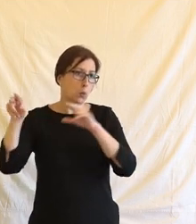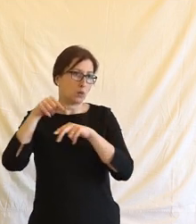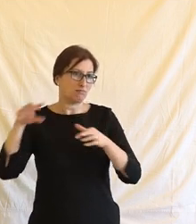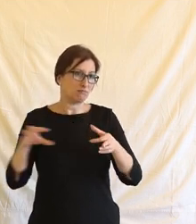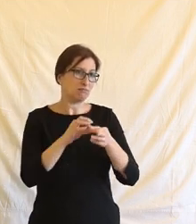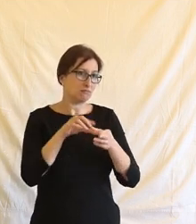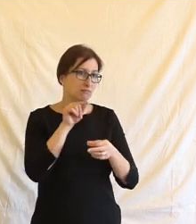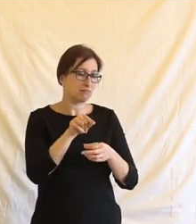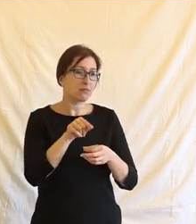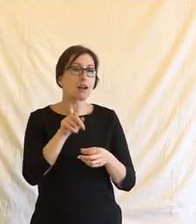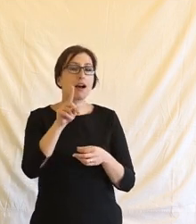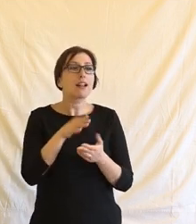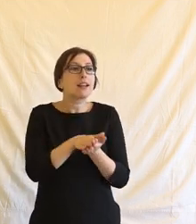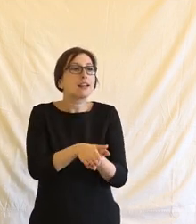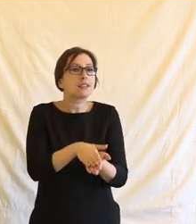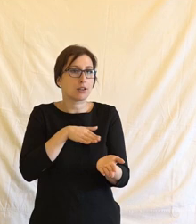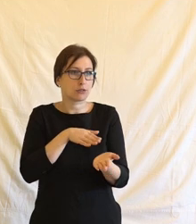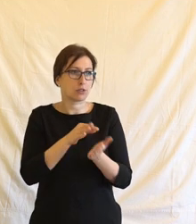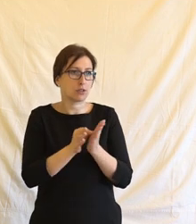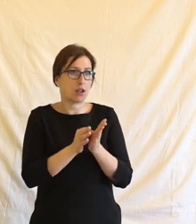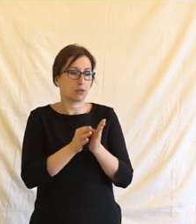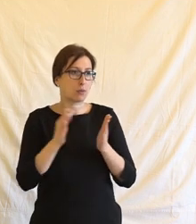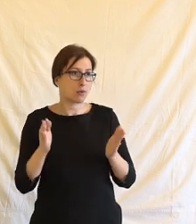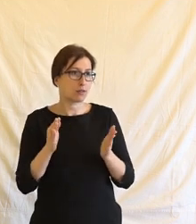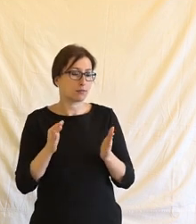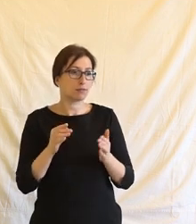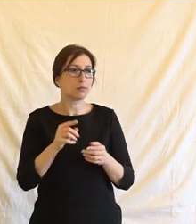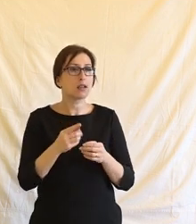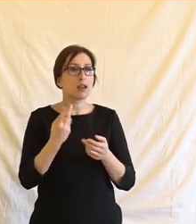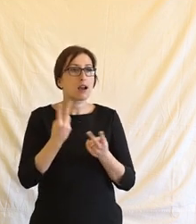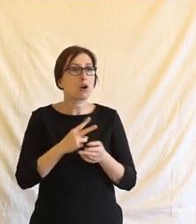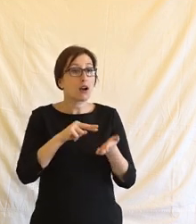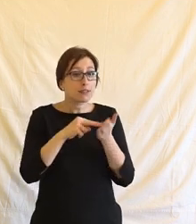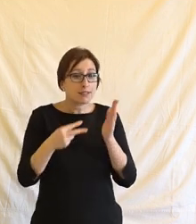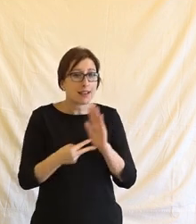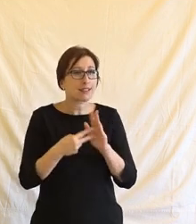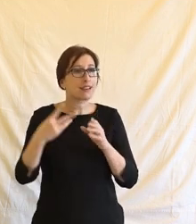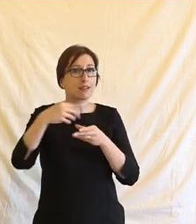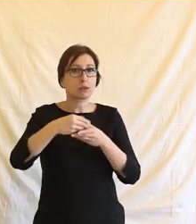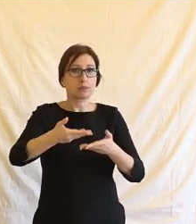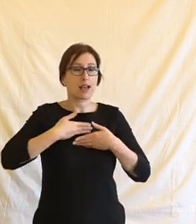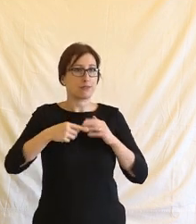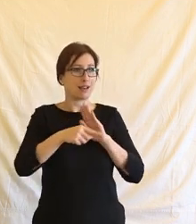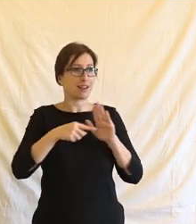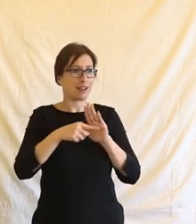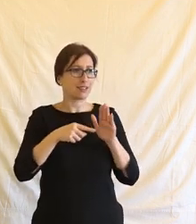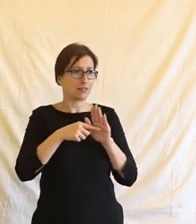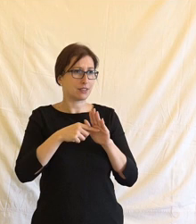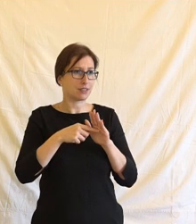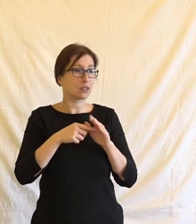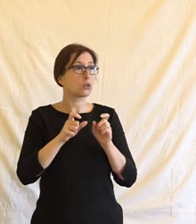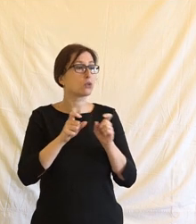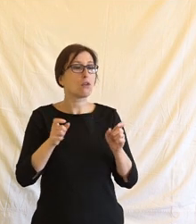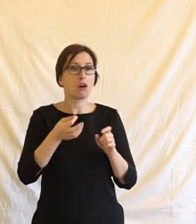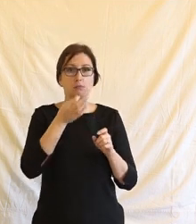myslím si, že jsme jenom na začátku toho potenciálu technologií, řekněme negativního potenciálu v tomto směru. Protože